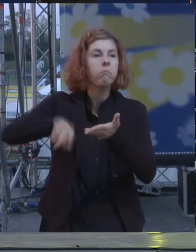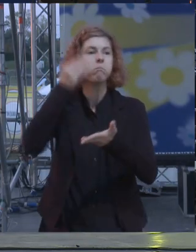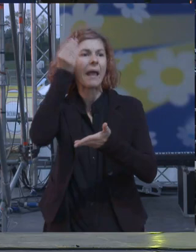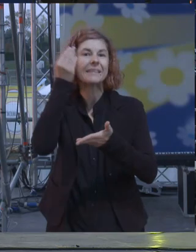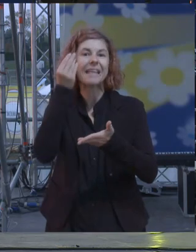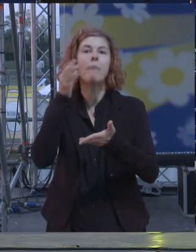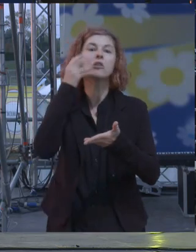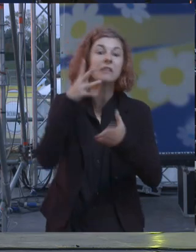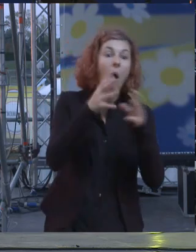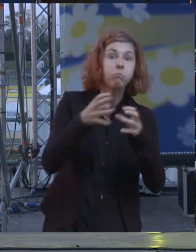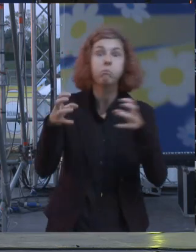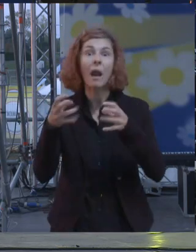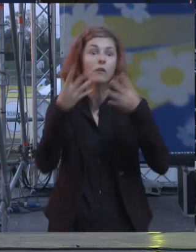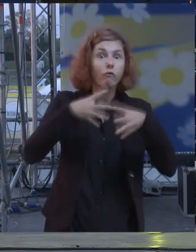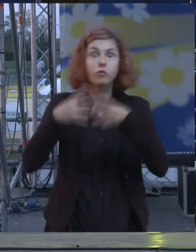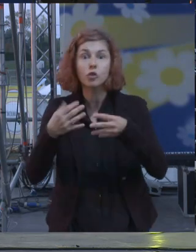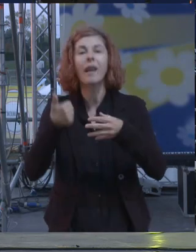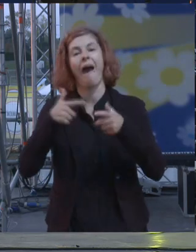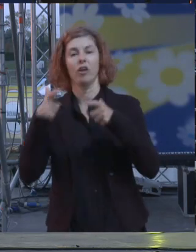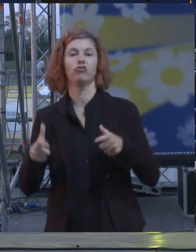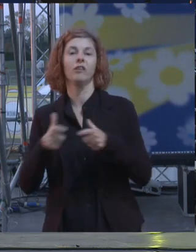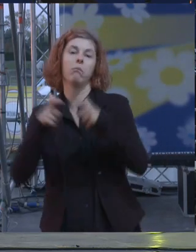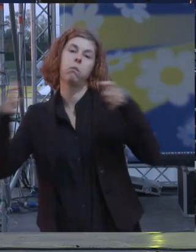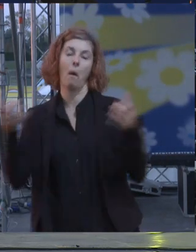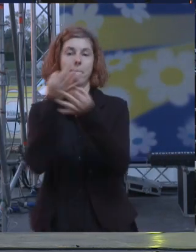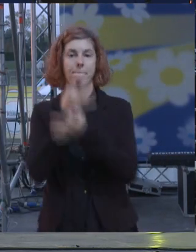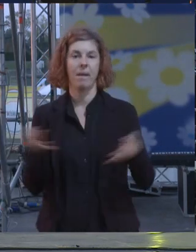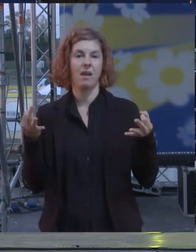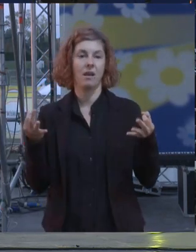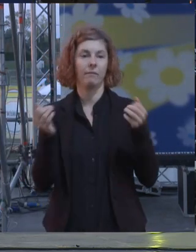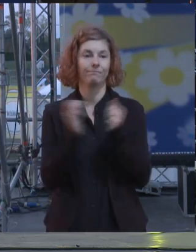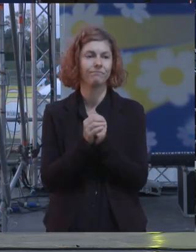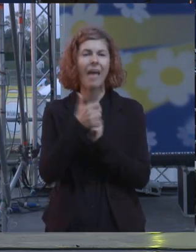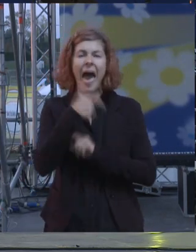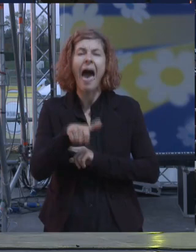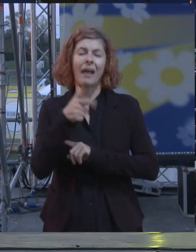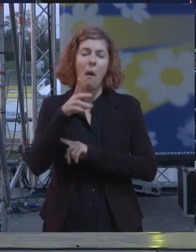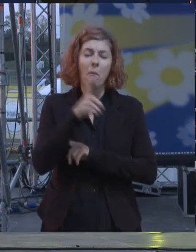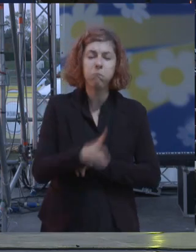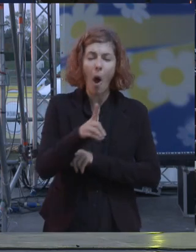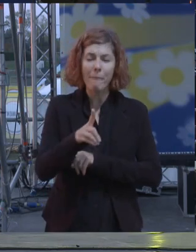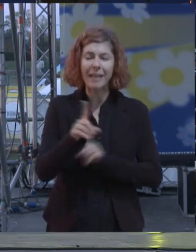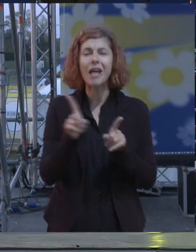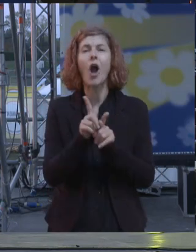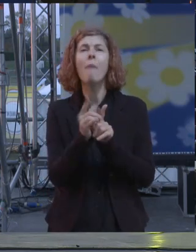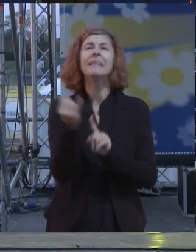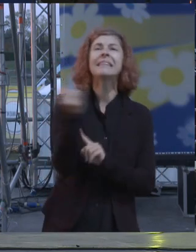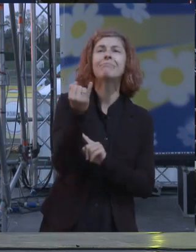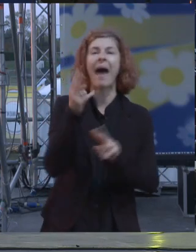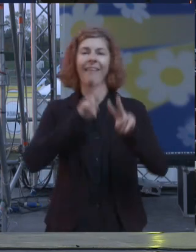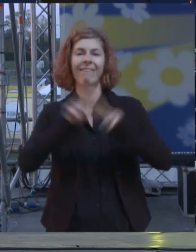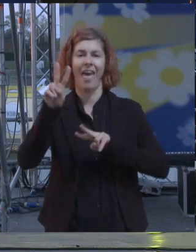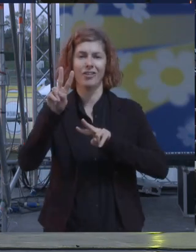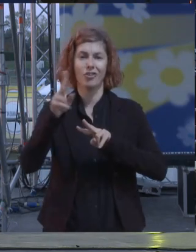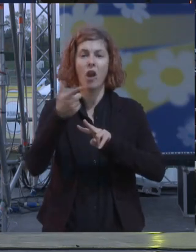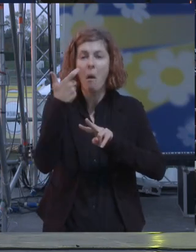è un puntino un tassello di quella smart nation che tanto vogliamo quando saremo al governo del nostro paese